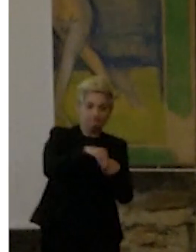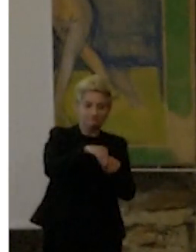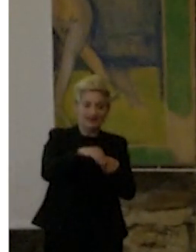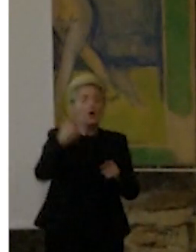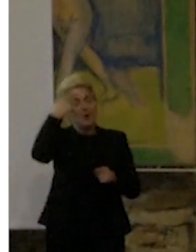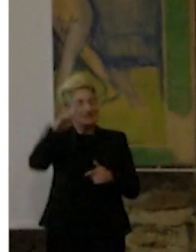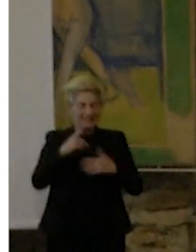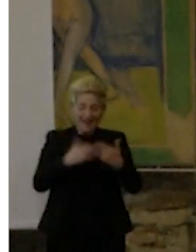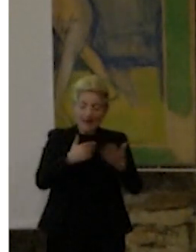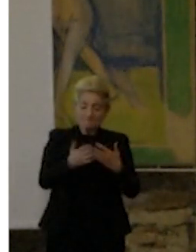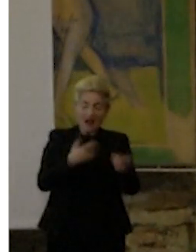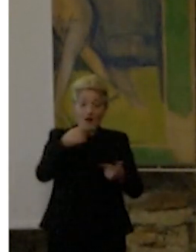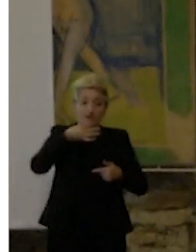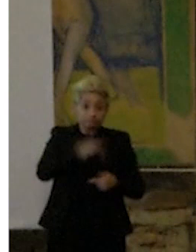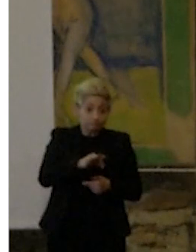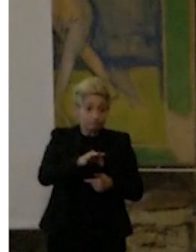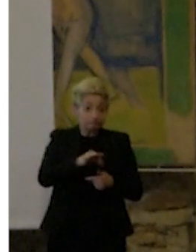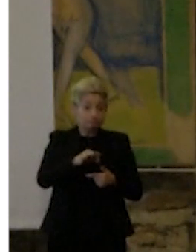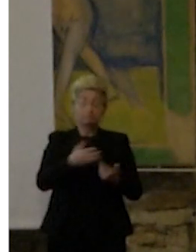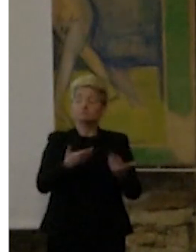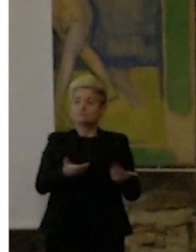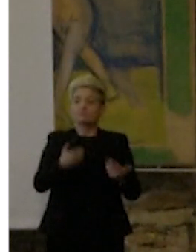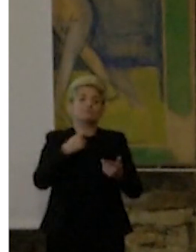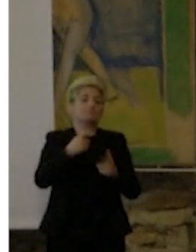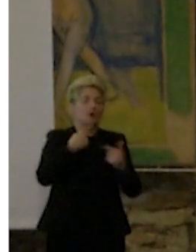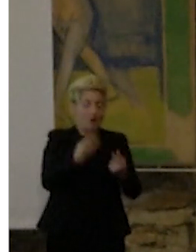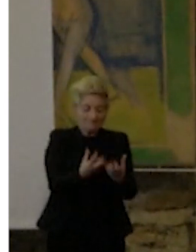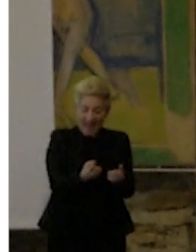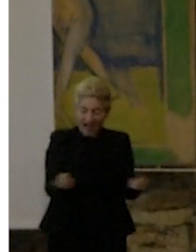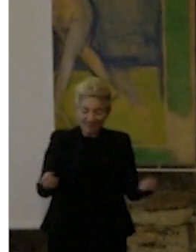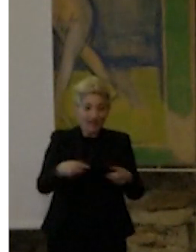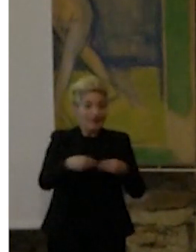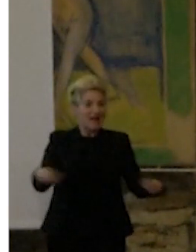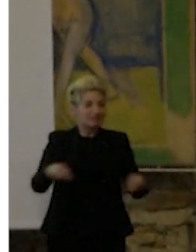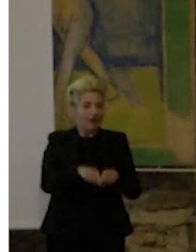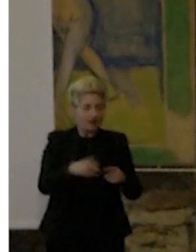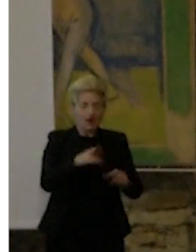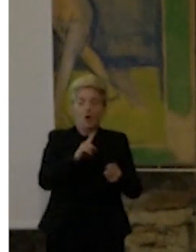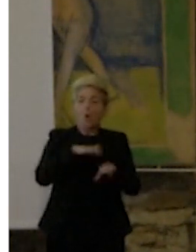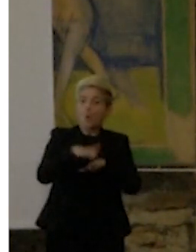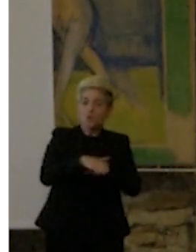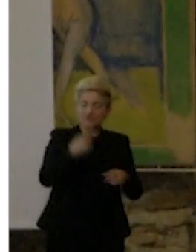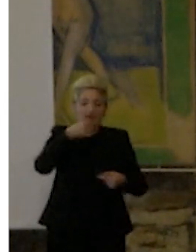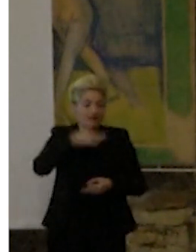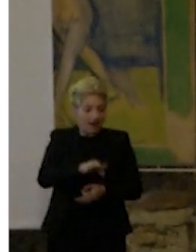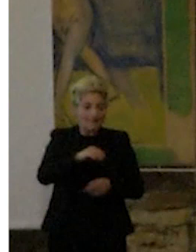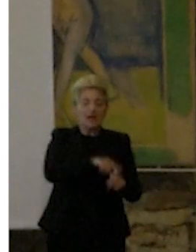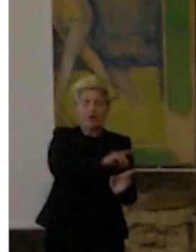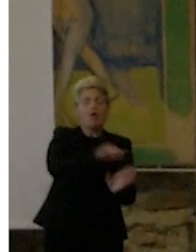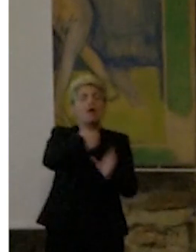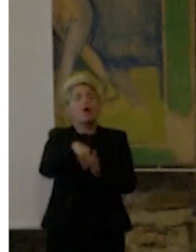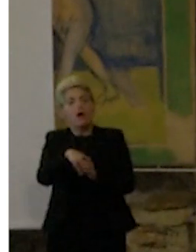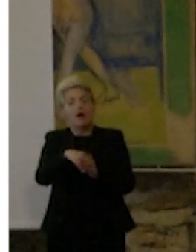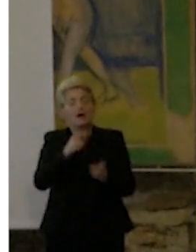azione come pensiero, un dialogo con la materia, eccetera, mi permette di portare questa esperienza nell'altro binario.